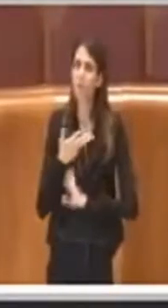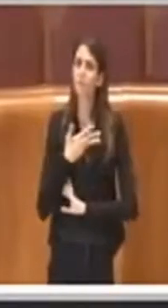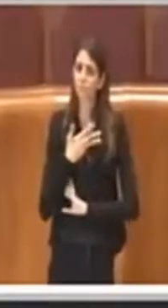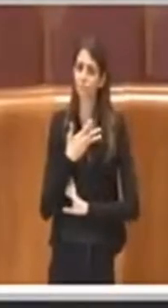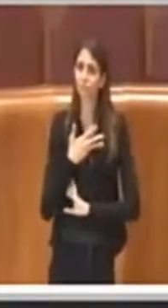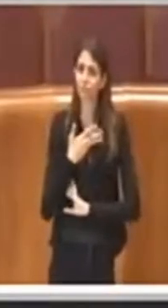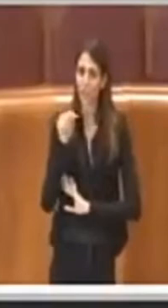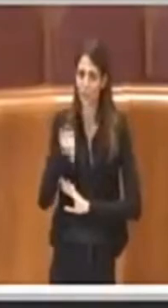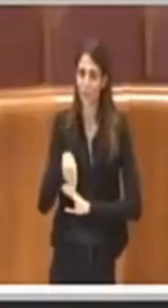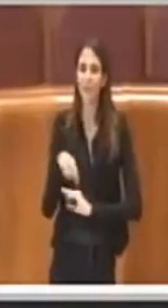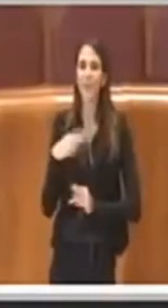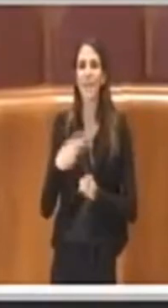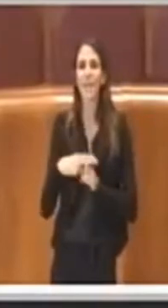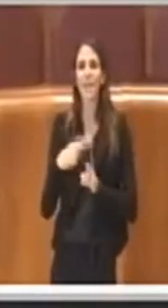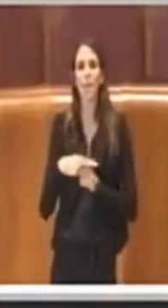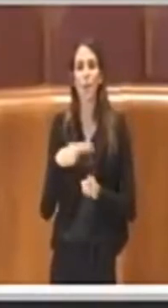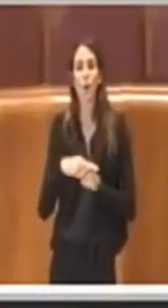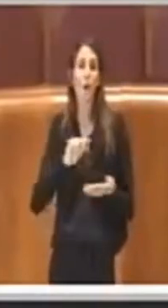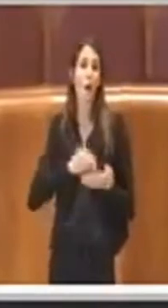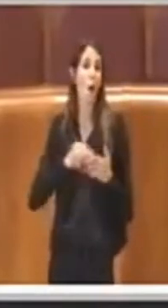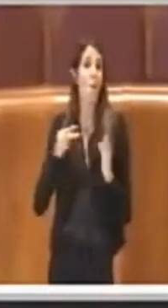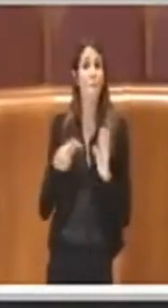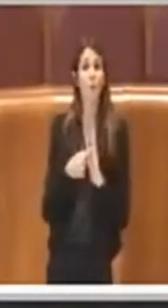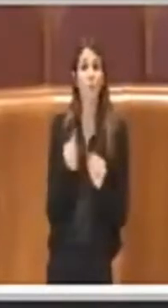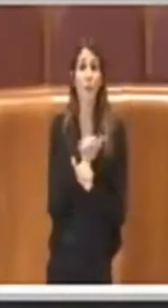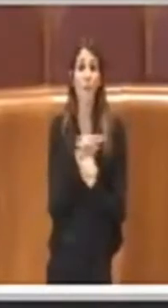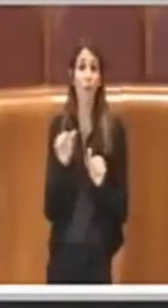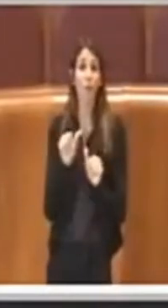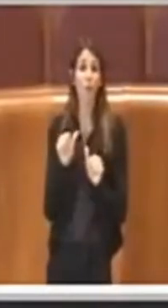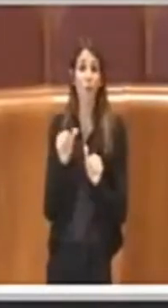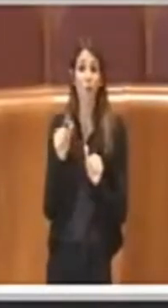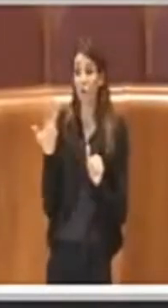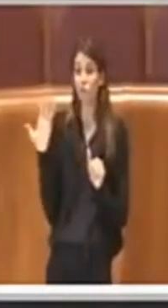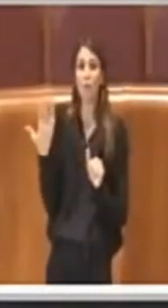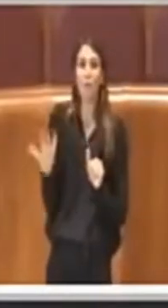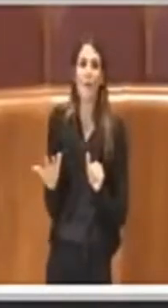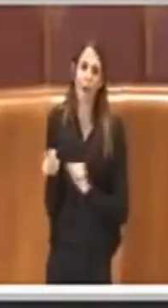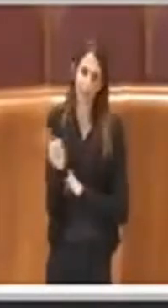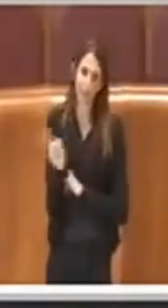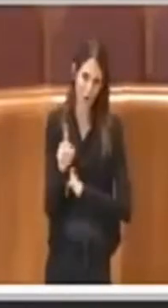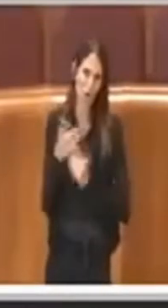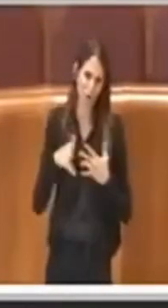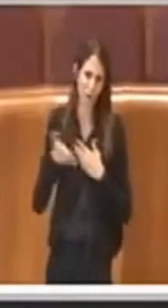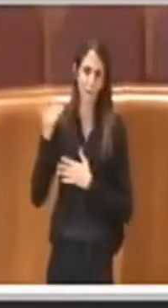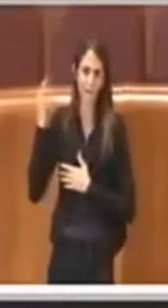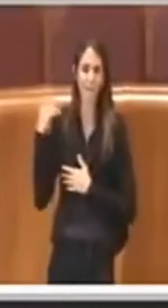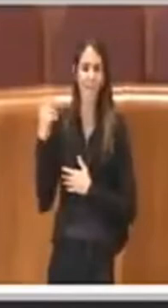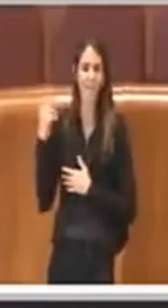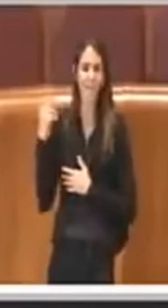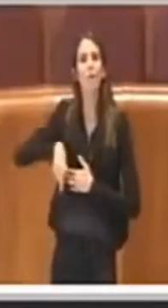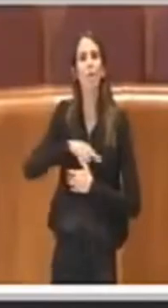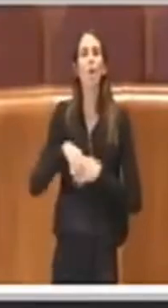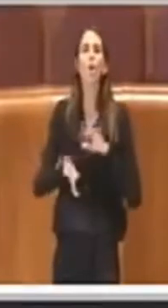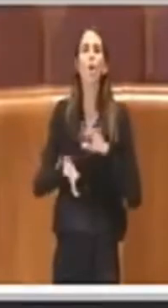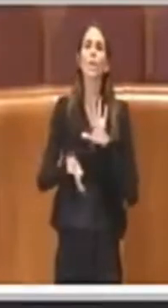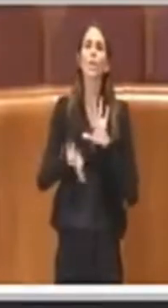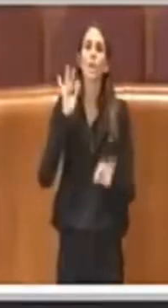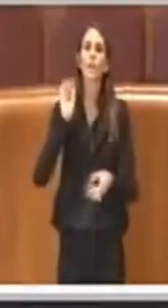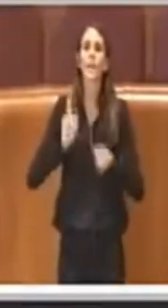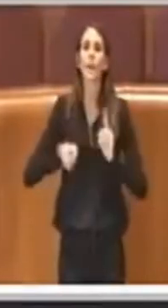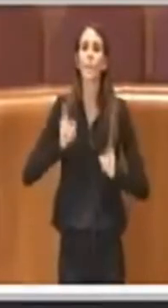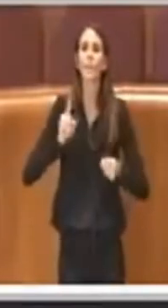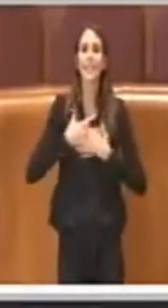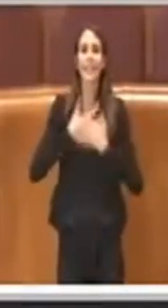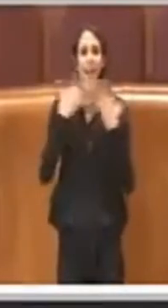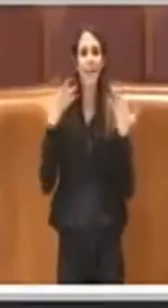certamente non è un problema che si è generato negli ultimi anni, quindi la nostra è una scelta politica chiara e precisa che è quella